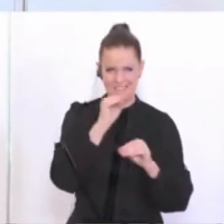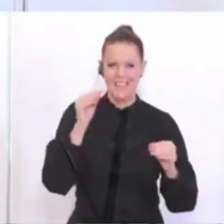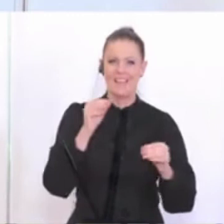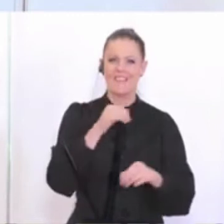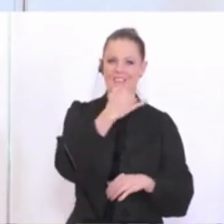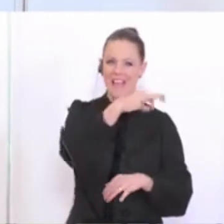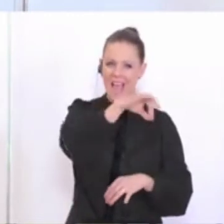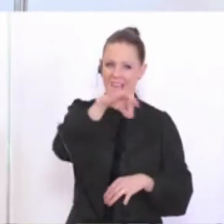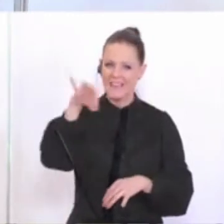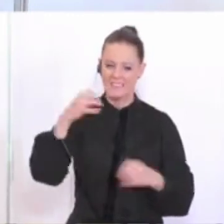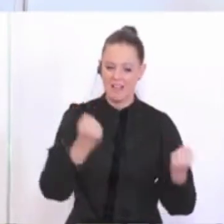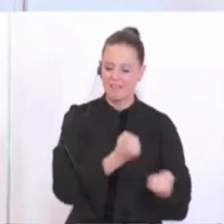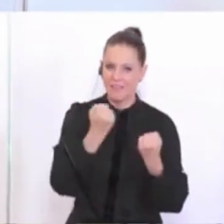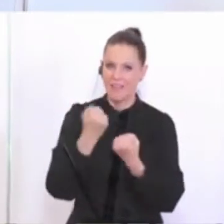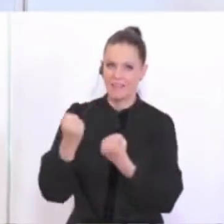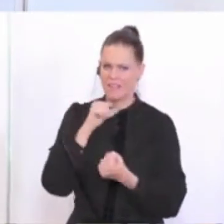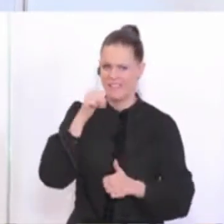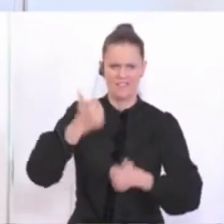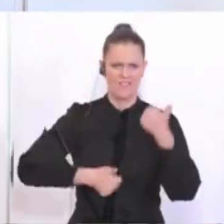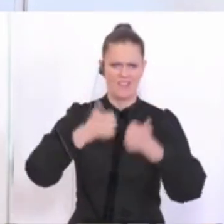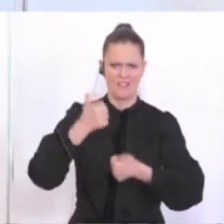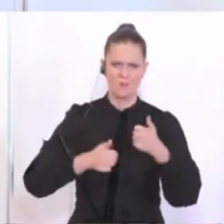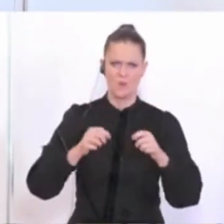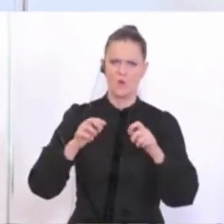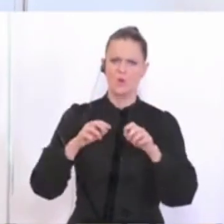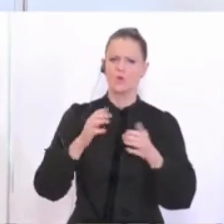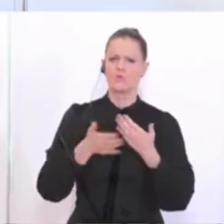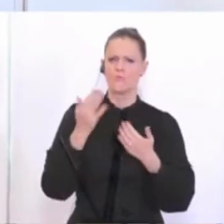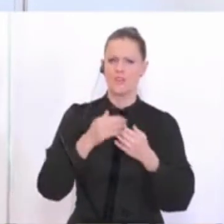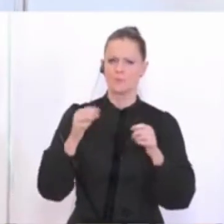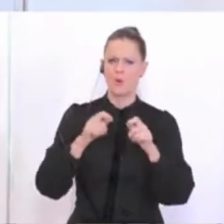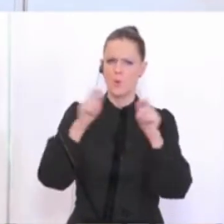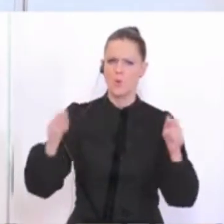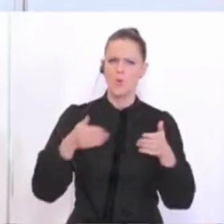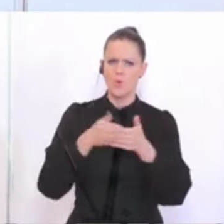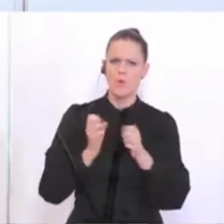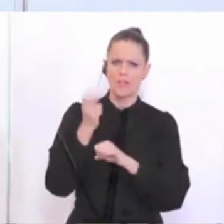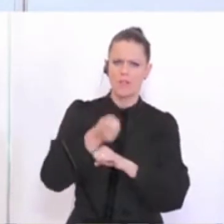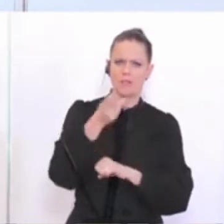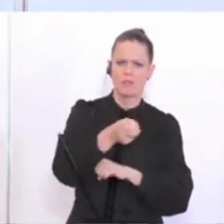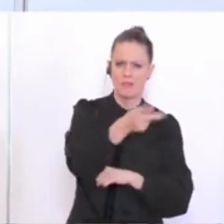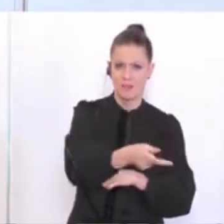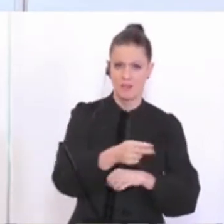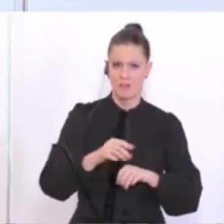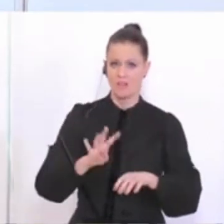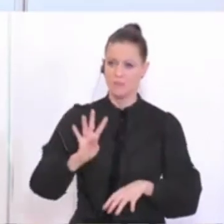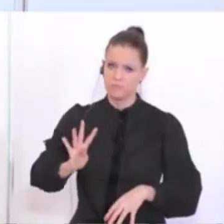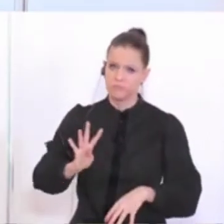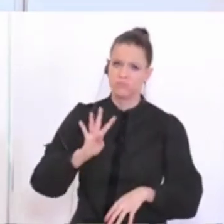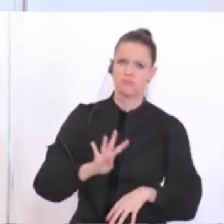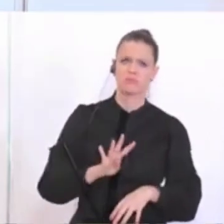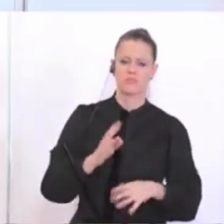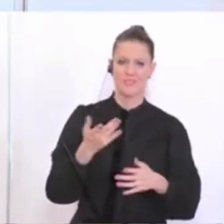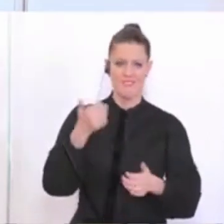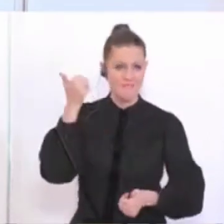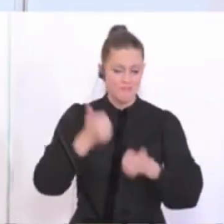geht und nicht um Wettkämpfe. Also wenn Sie Ihren Hürdenlauf ansprechen, dann ging es ja nicht darum, dass hier auf der Laufbahn jetzt alle nebeneinander sich in den